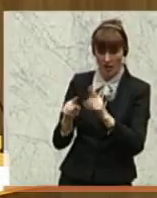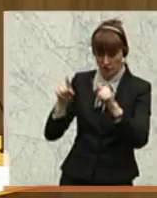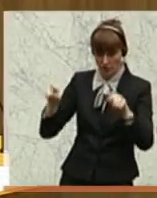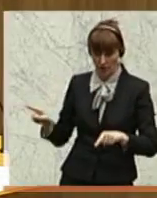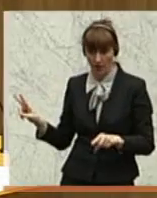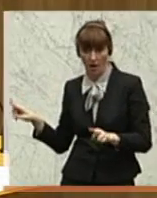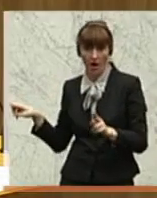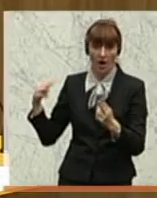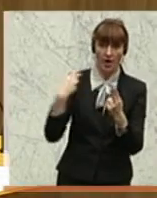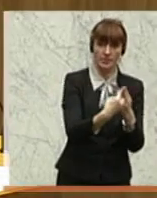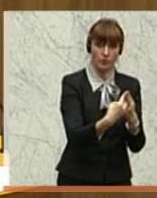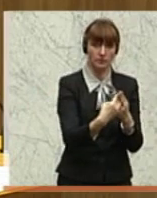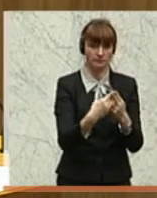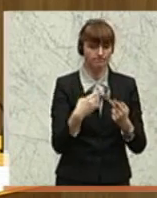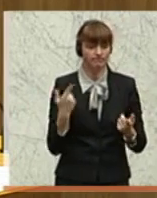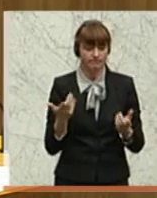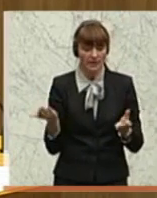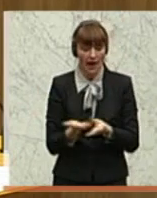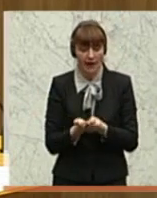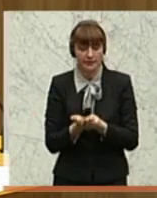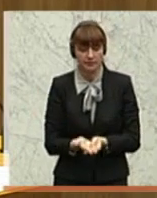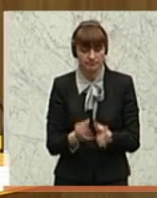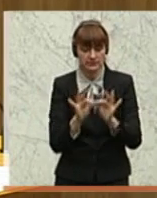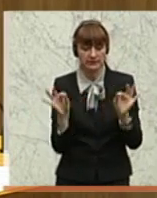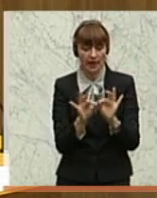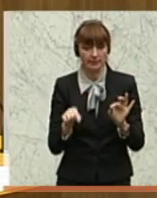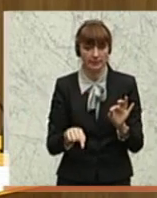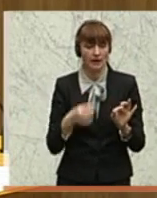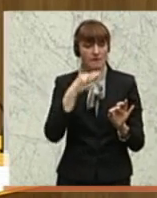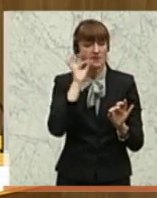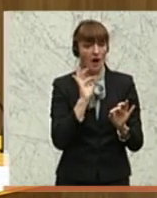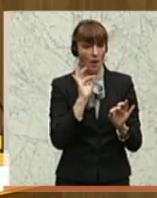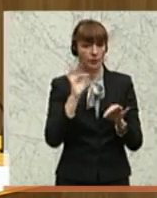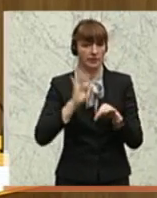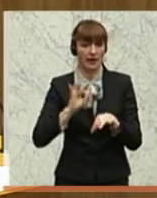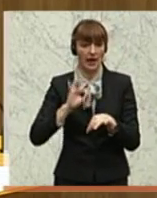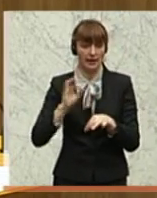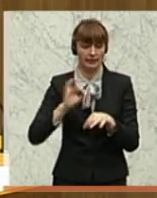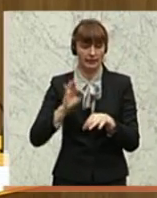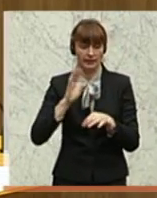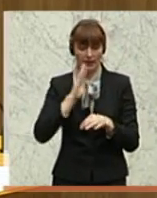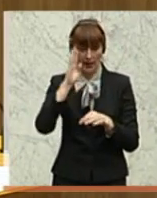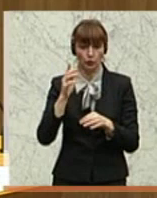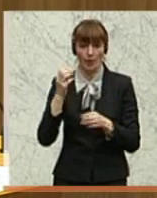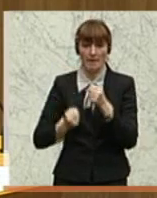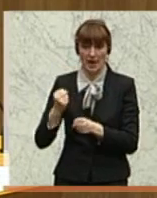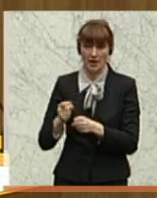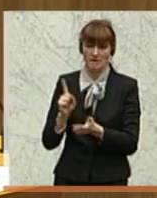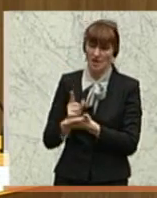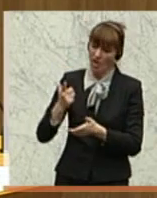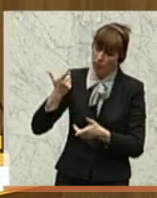Ich zitiere hier aus diesem Akt. Da wird nämlich diese Frau, die Frau Direktor Mayer, doppelt fertig gemacht. Die